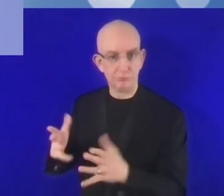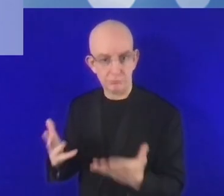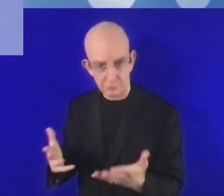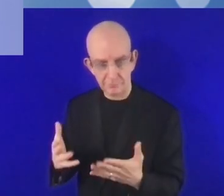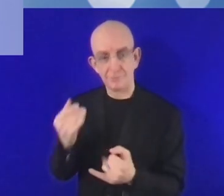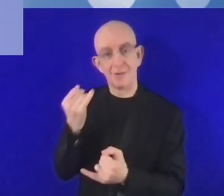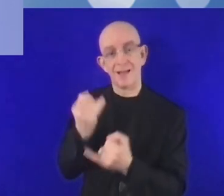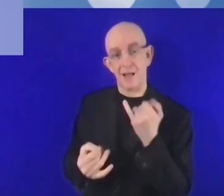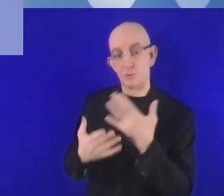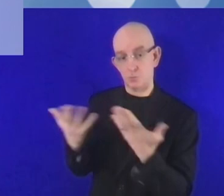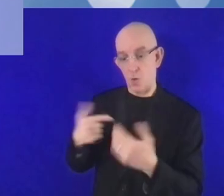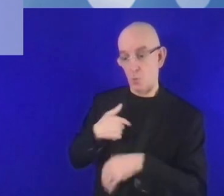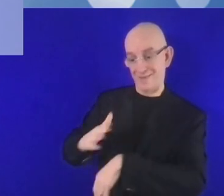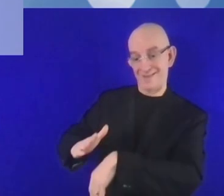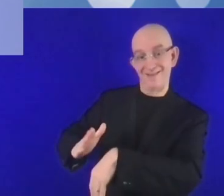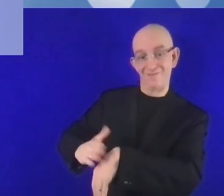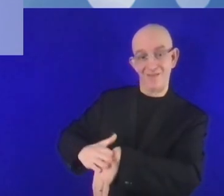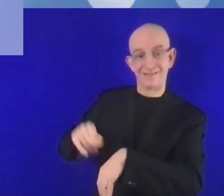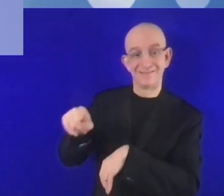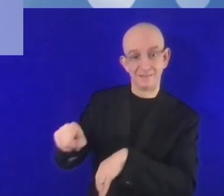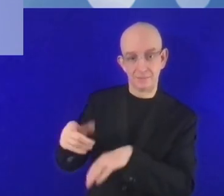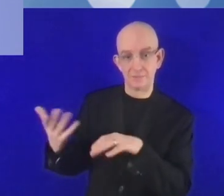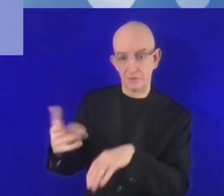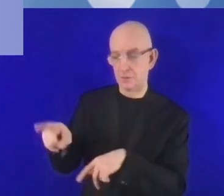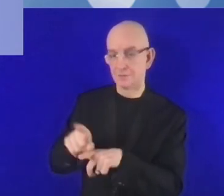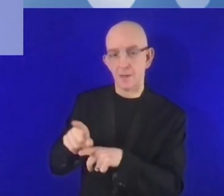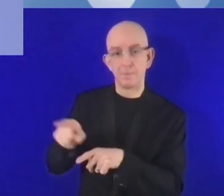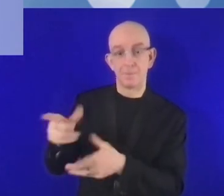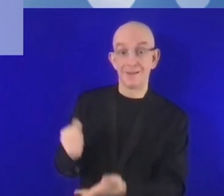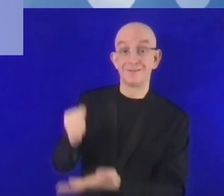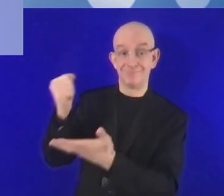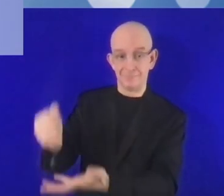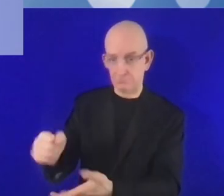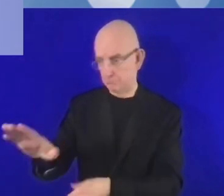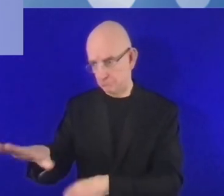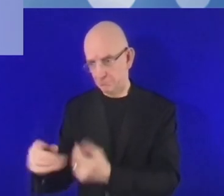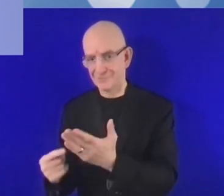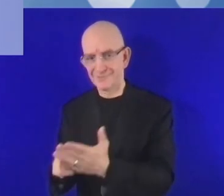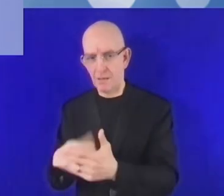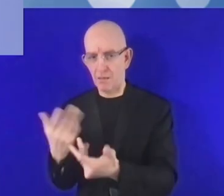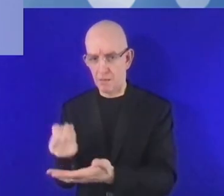كي نجهز ونكيف عملائنا